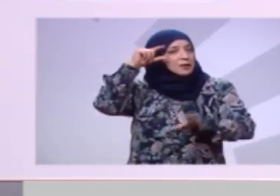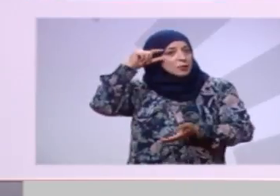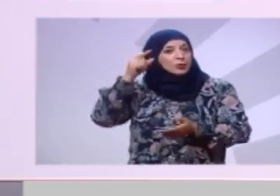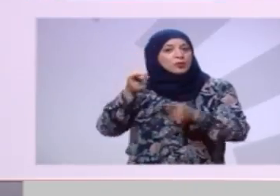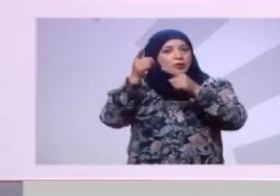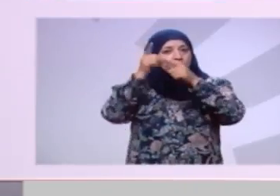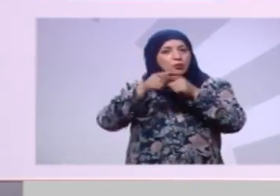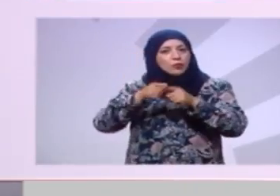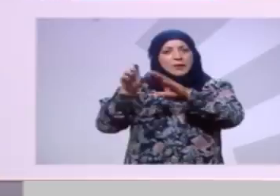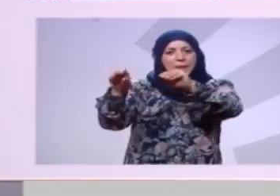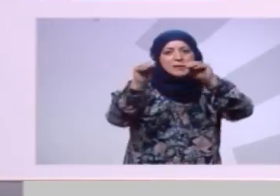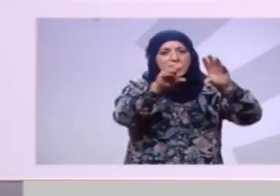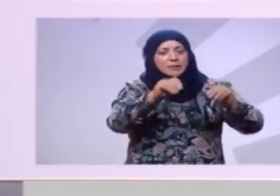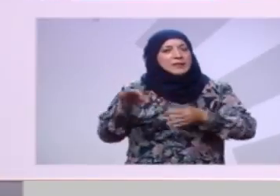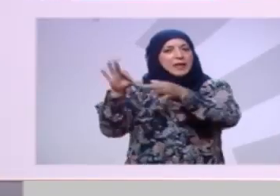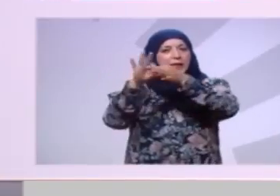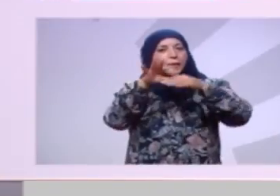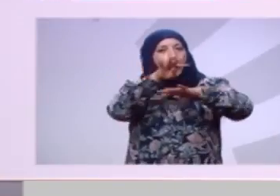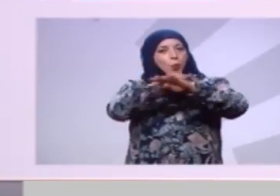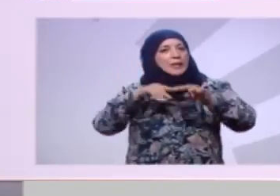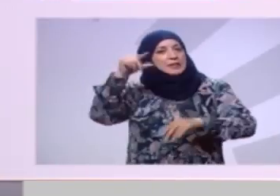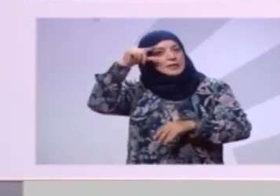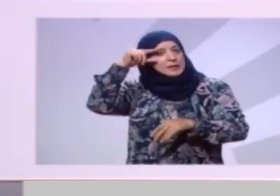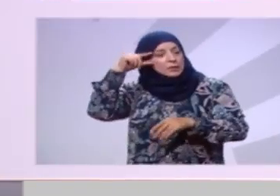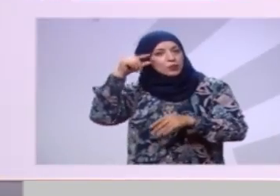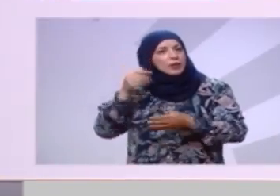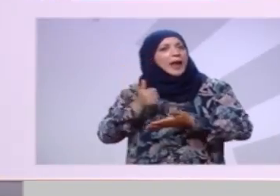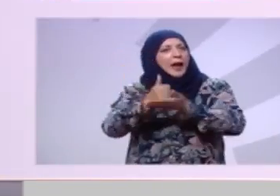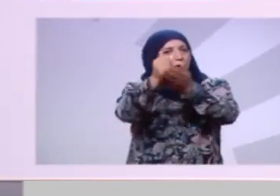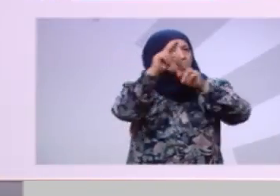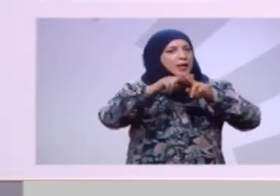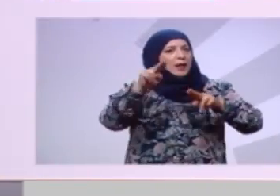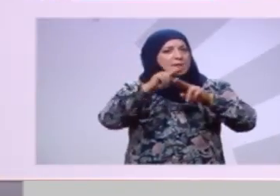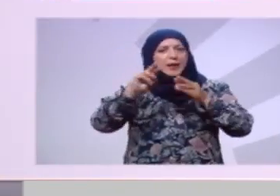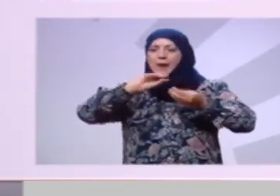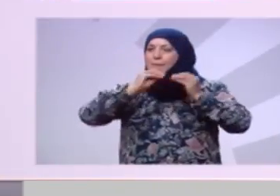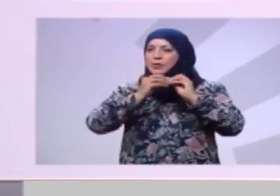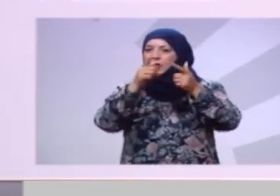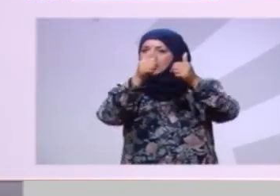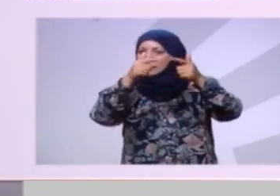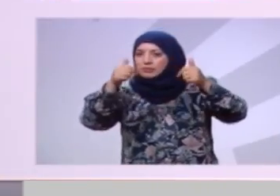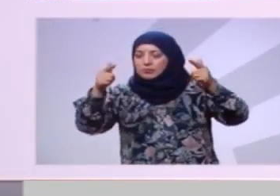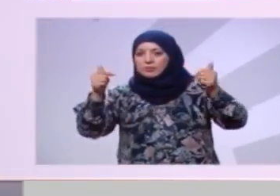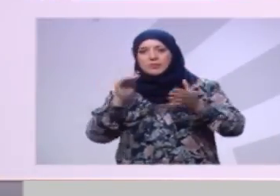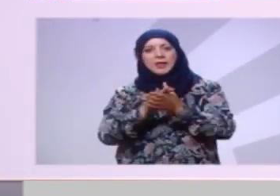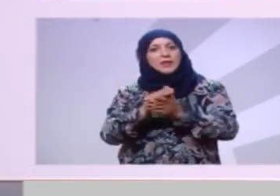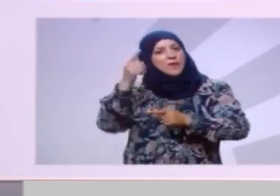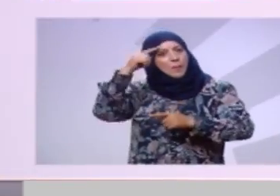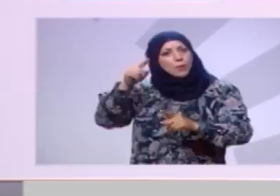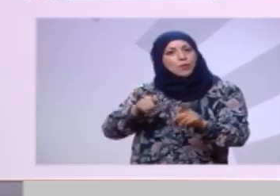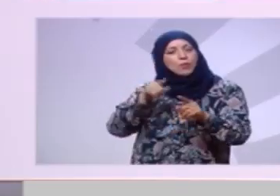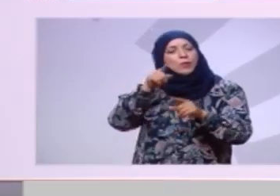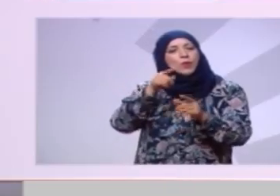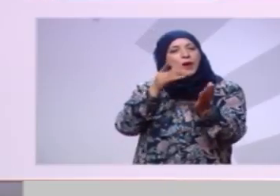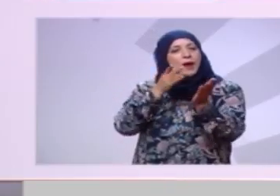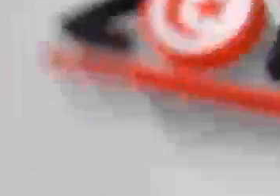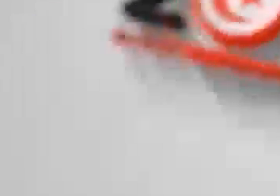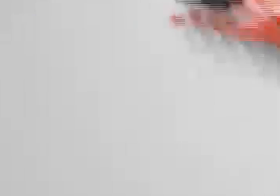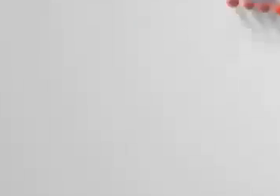بوزيان الصندين وعندهم مدة كبيرة من أجل الوصول إلى حقوق المشروع